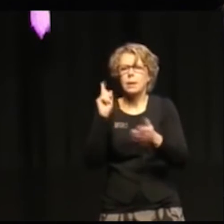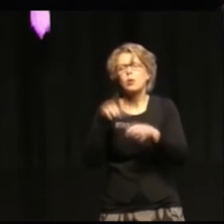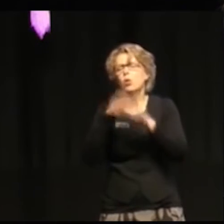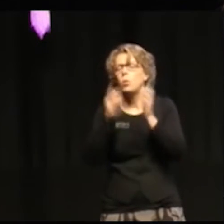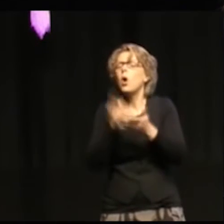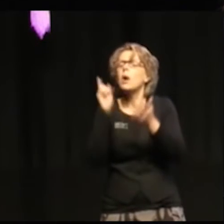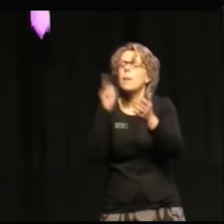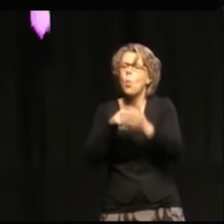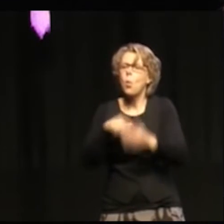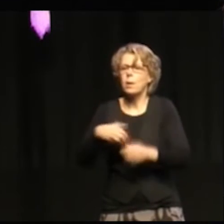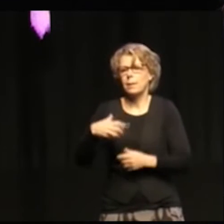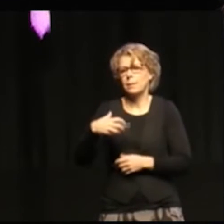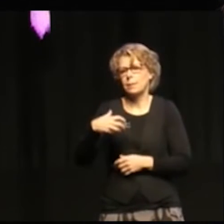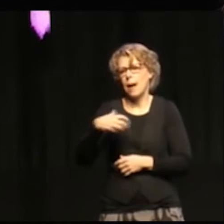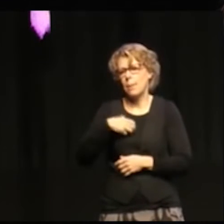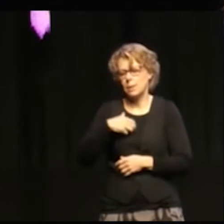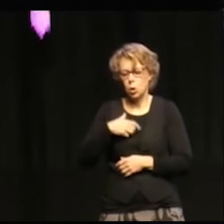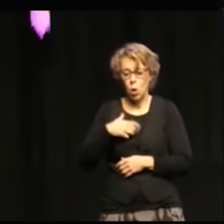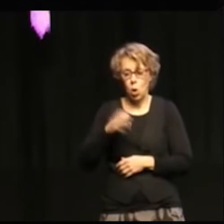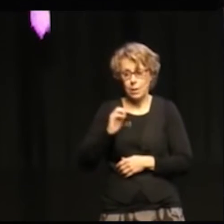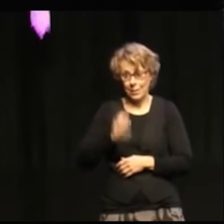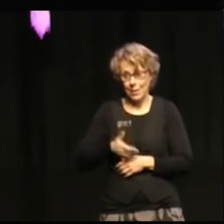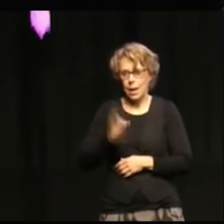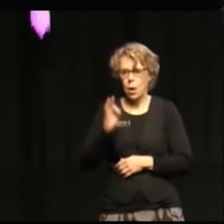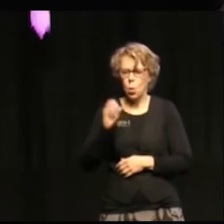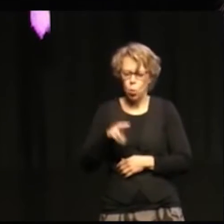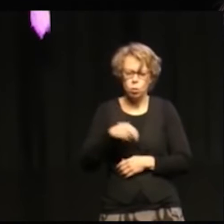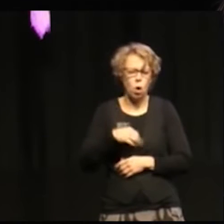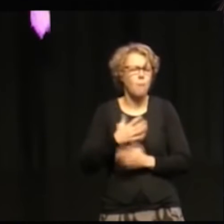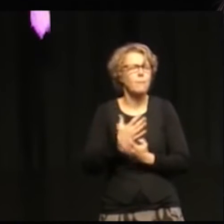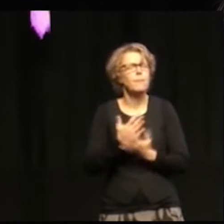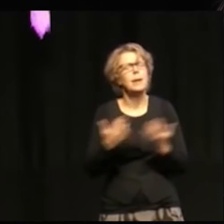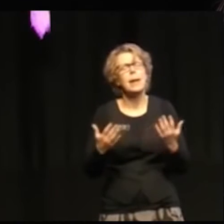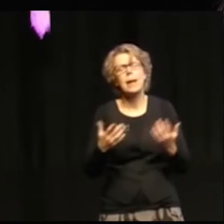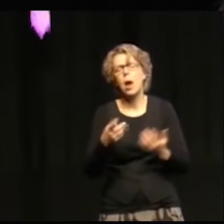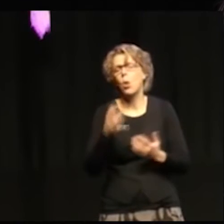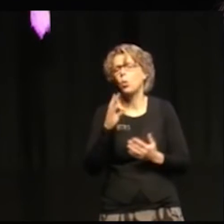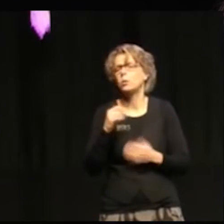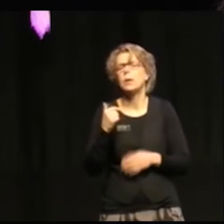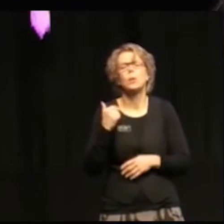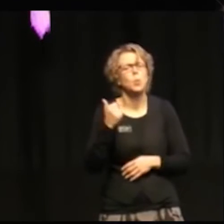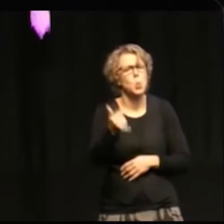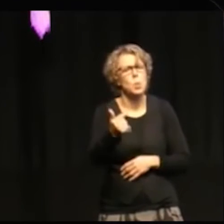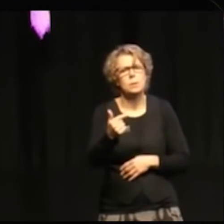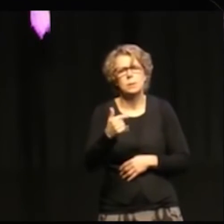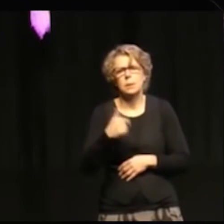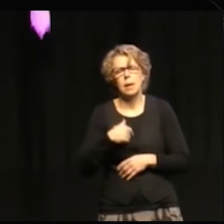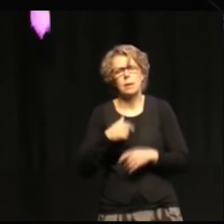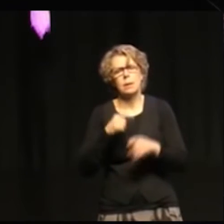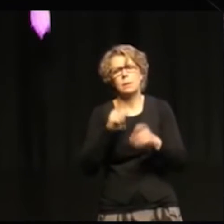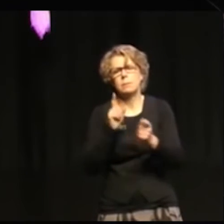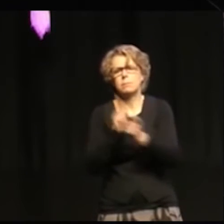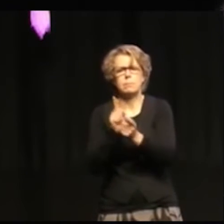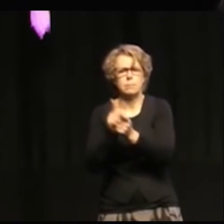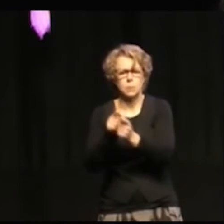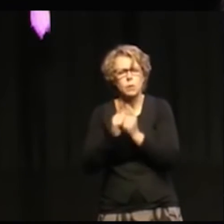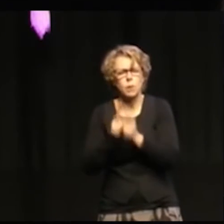Och hon har hundratusentals träffar efter bara några veckor. Så det